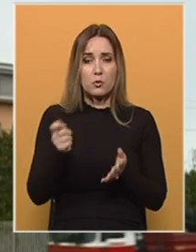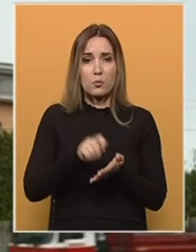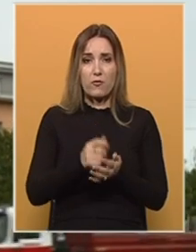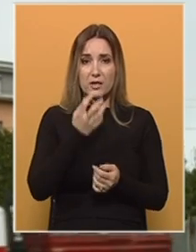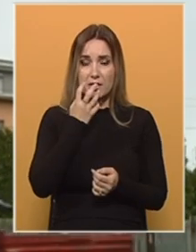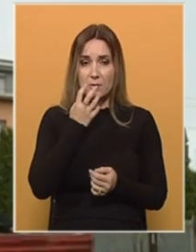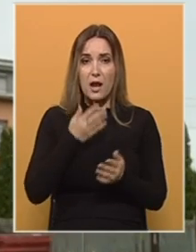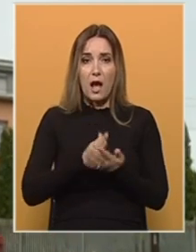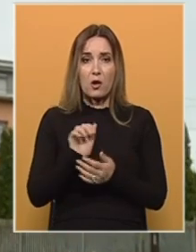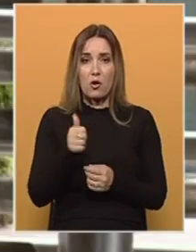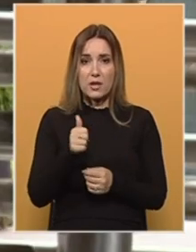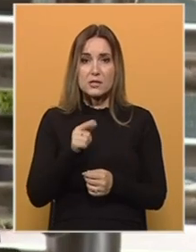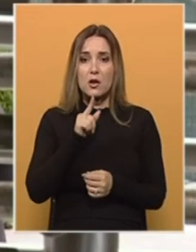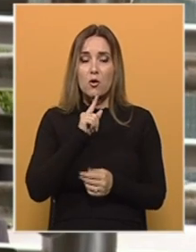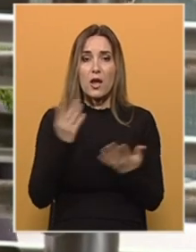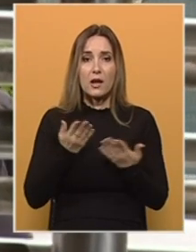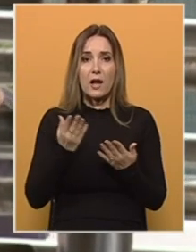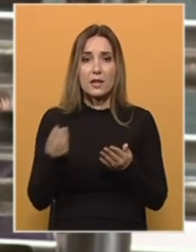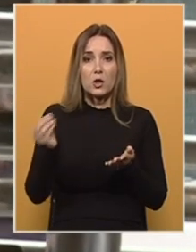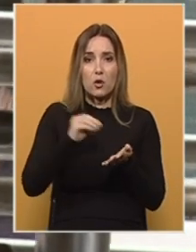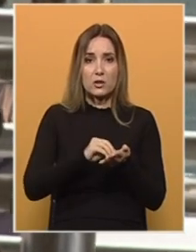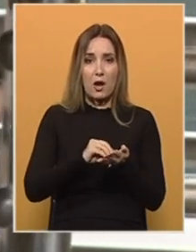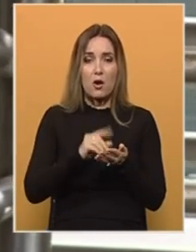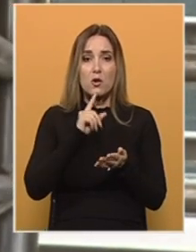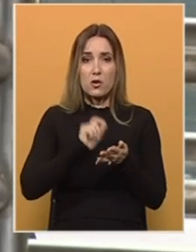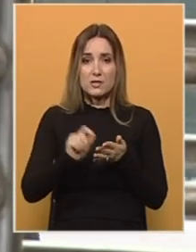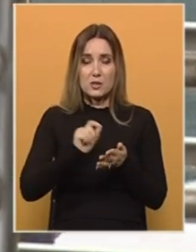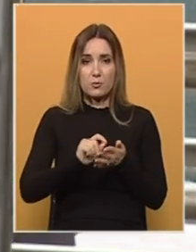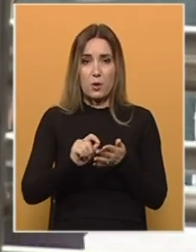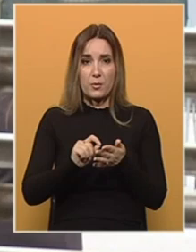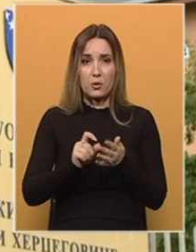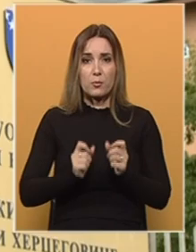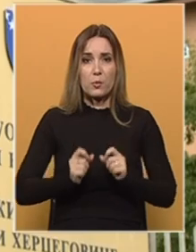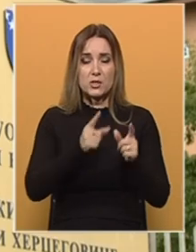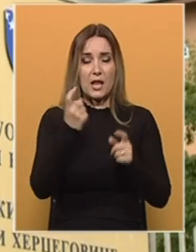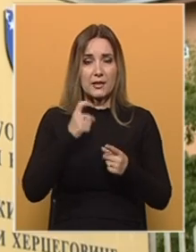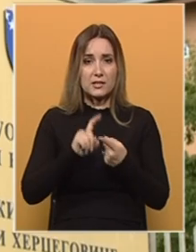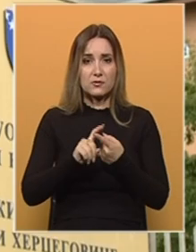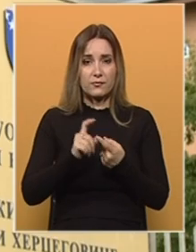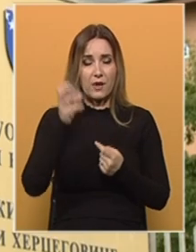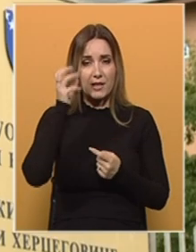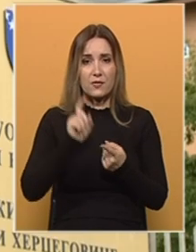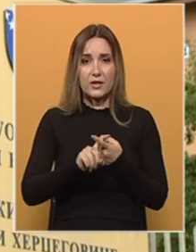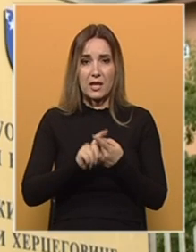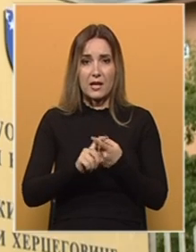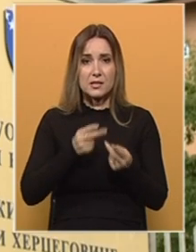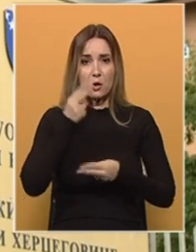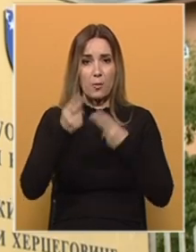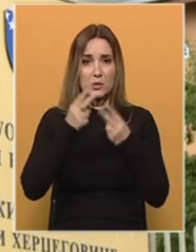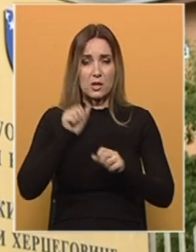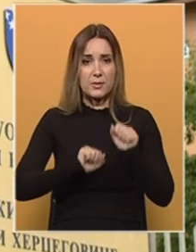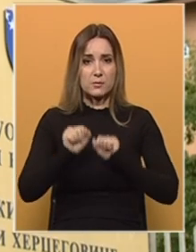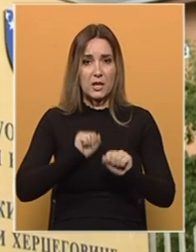respiratora? Ako jeste, koga je i kada dodao? Verzija u kojoj se pominju respiratori poslata iz Vlade Federacije BiH Komisiji za bezbijednost